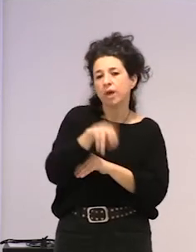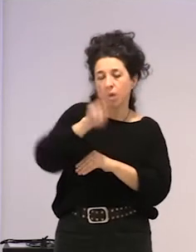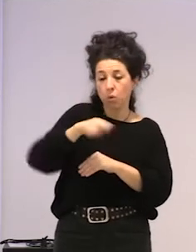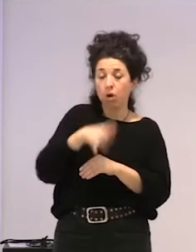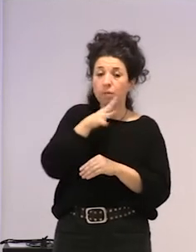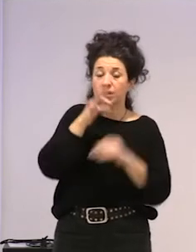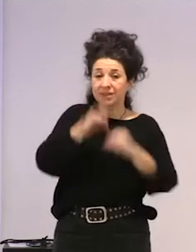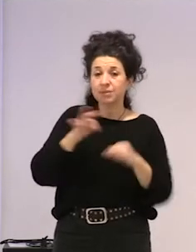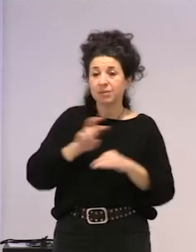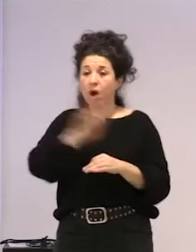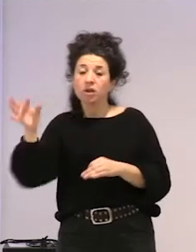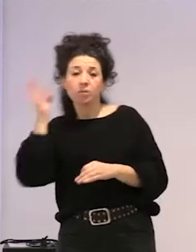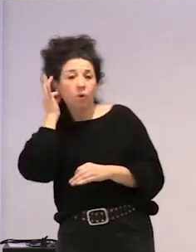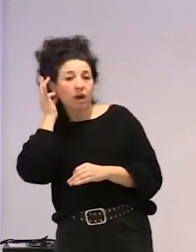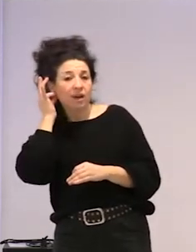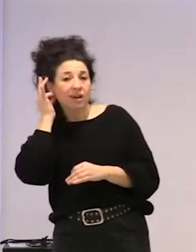ba, beste emakume bat,